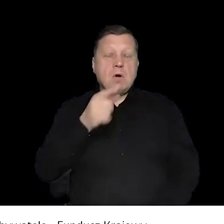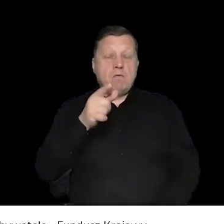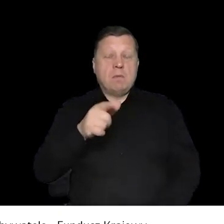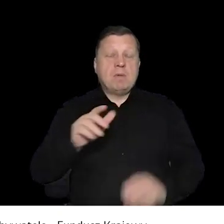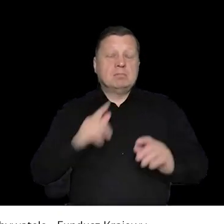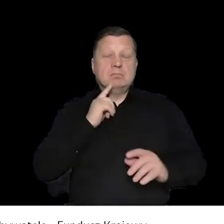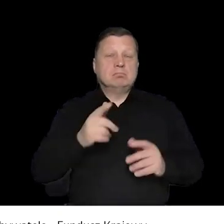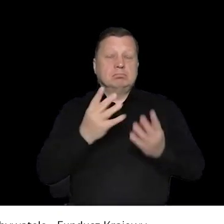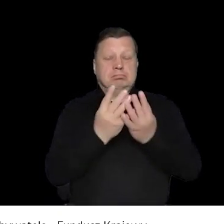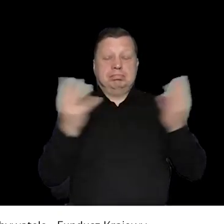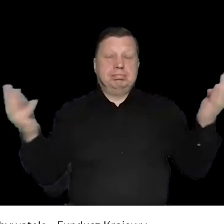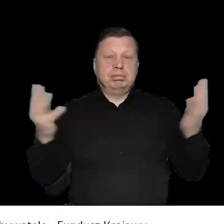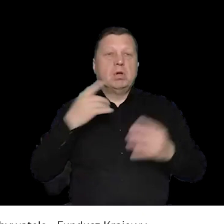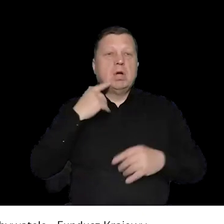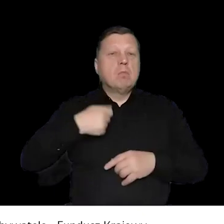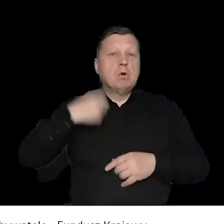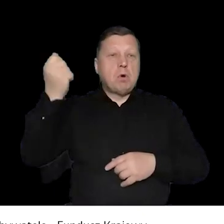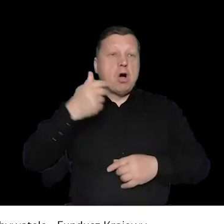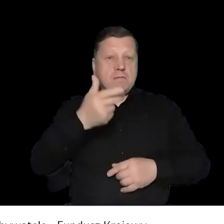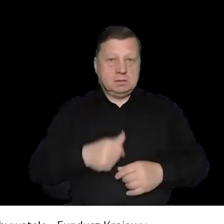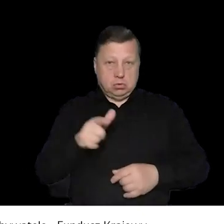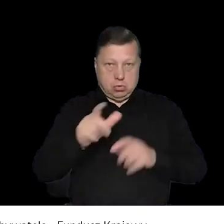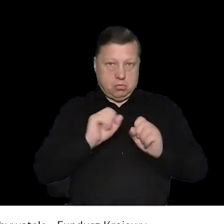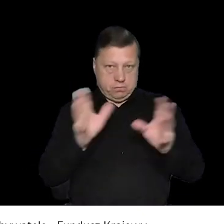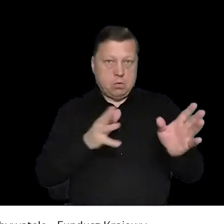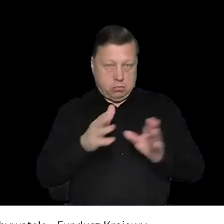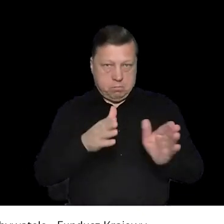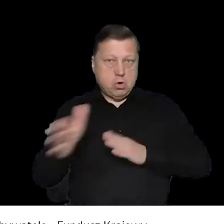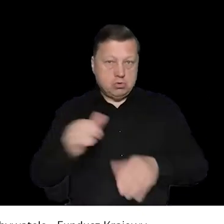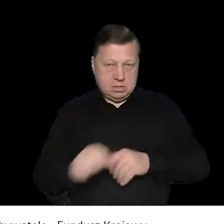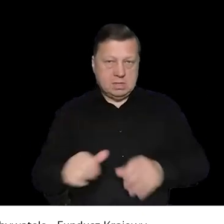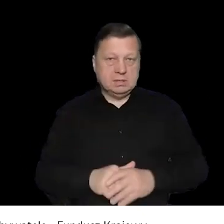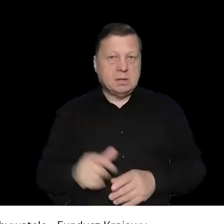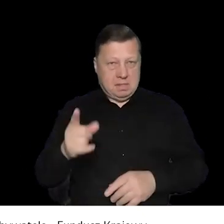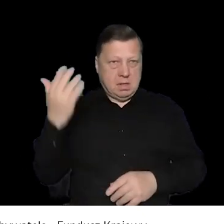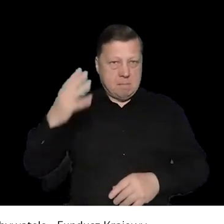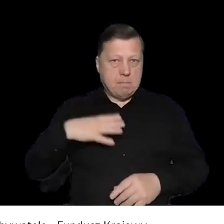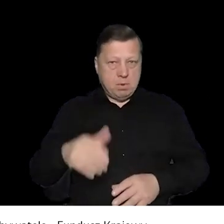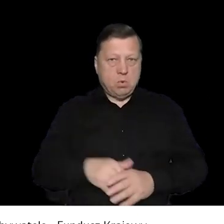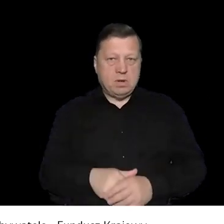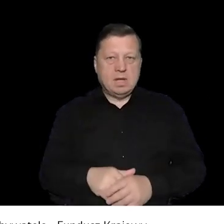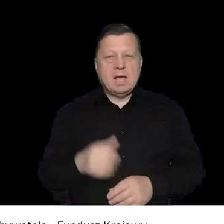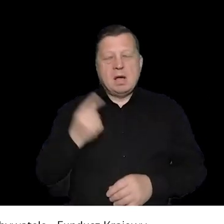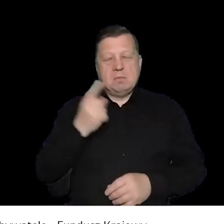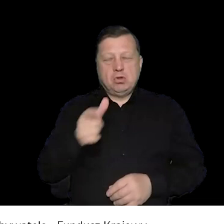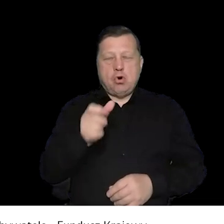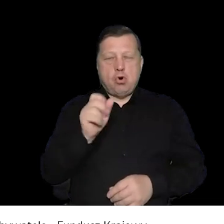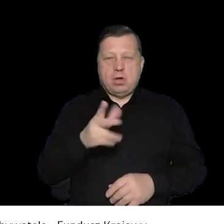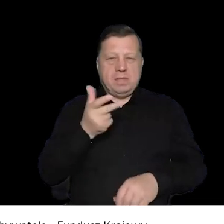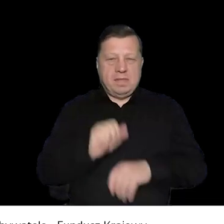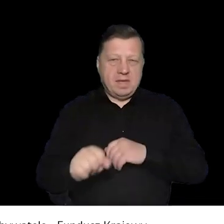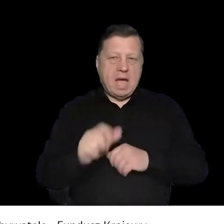cztery i osoba pyta, czy demonstracja z portretami na szubienicach jest okej? Tutaj ewidentnie